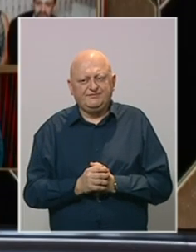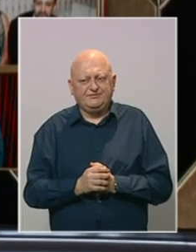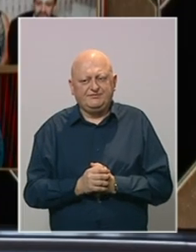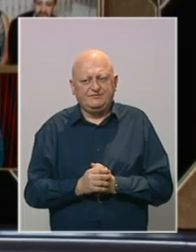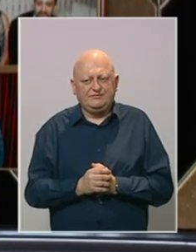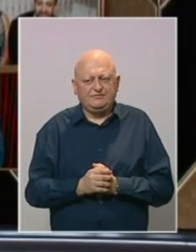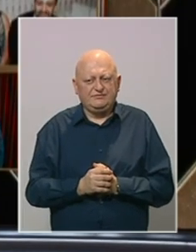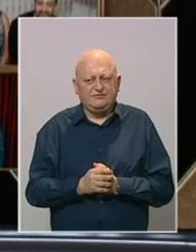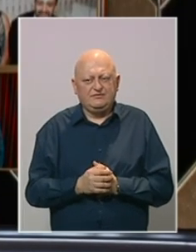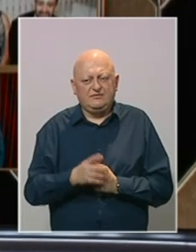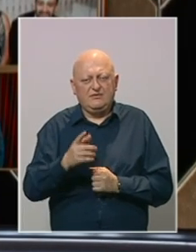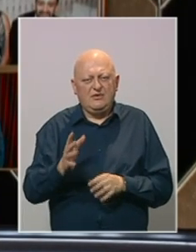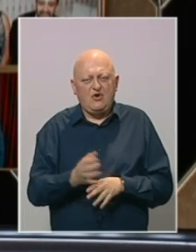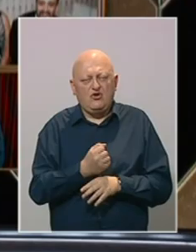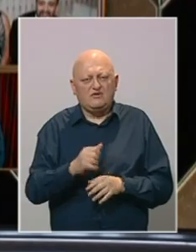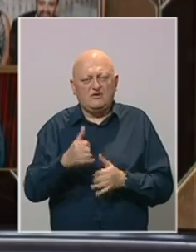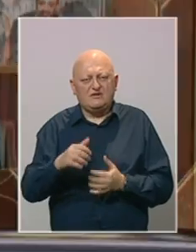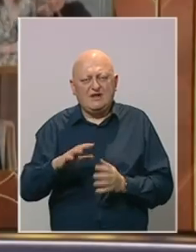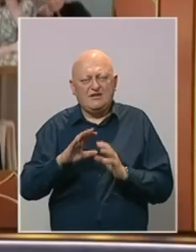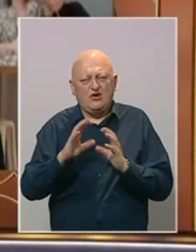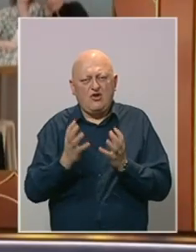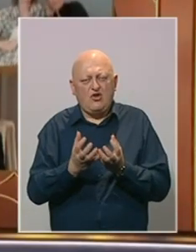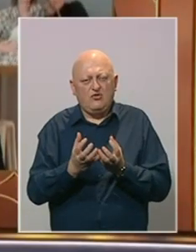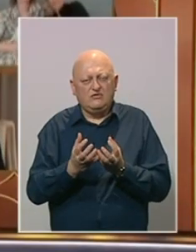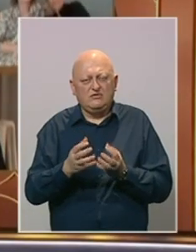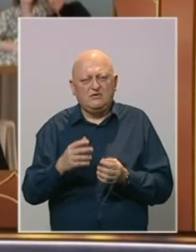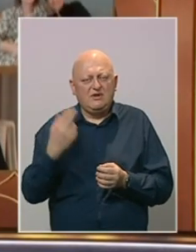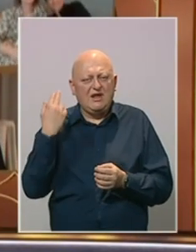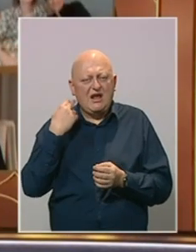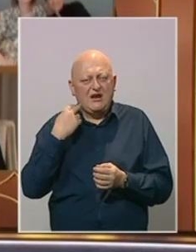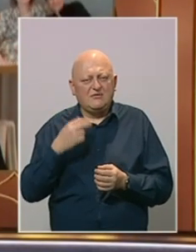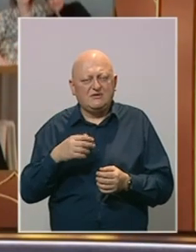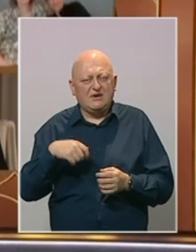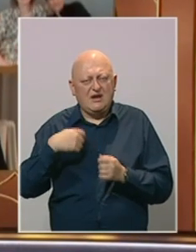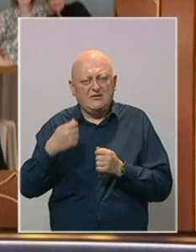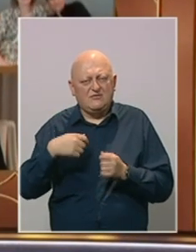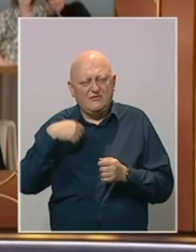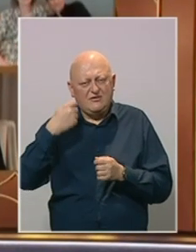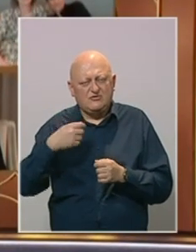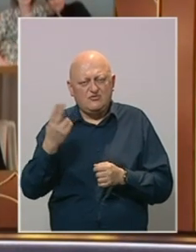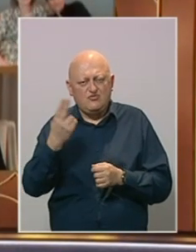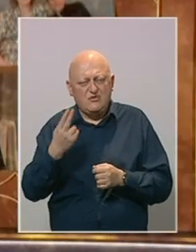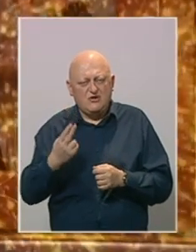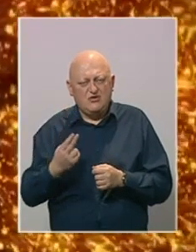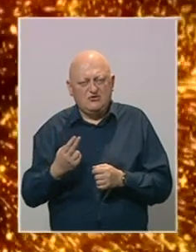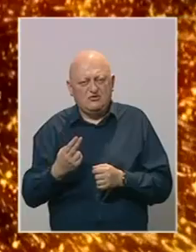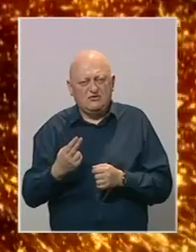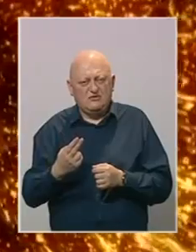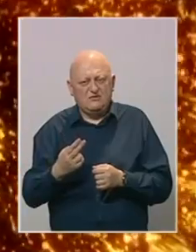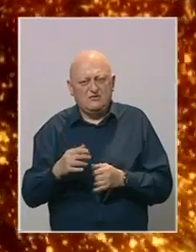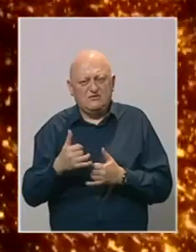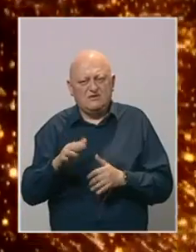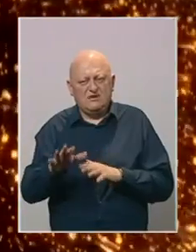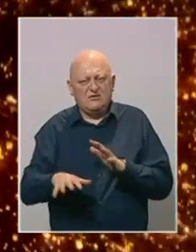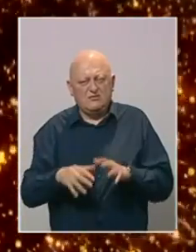Chloe Zhao osvojila je i Zlatni globus i priznanje Britanske akademije za filmsku i televizijsku umjetnost. Zlatnog